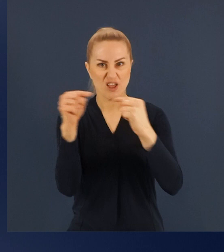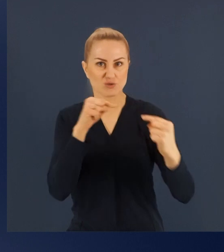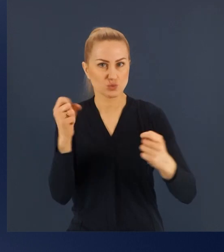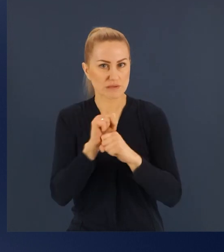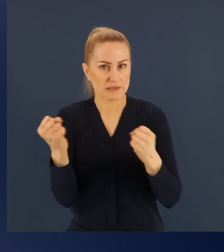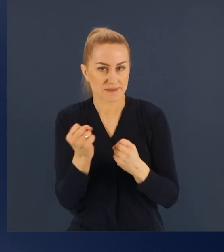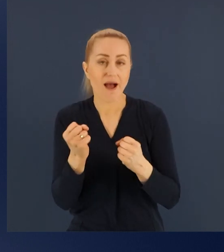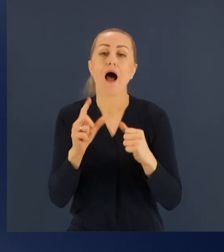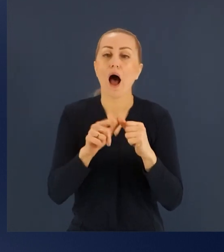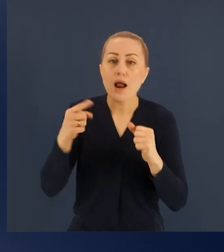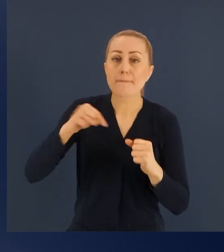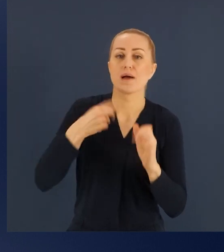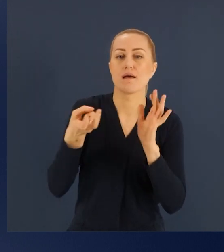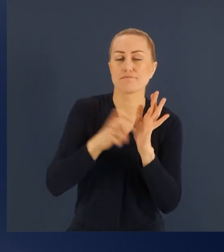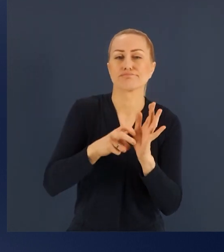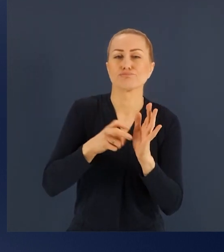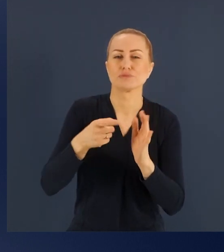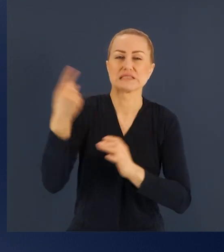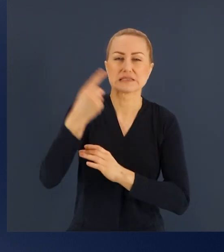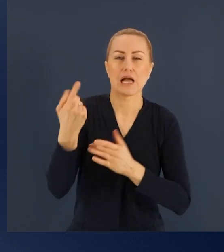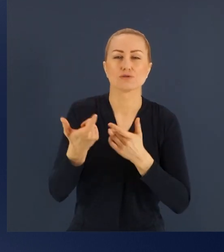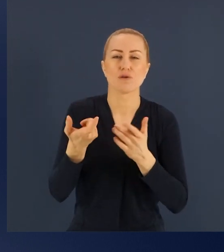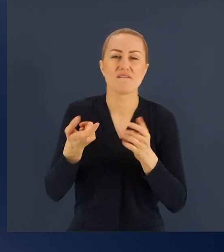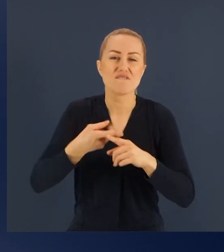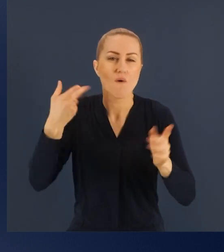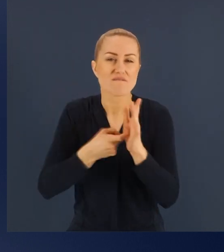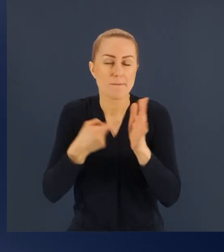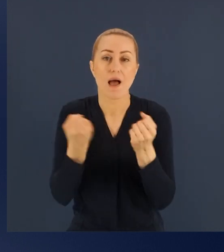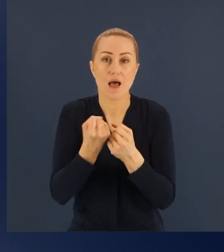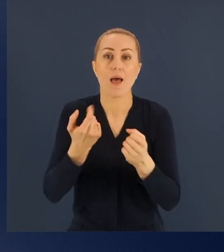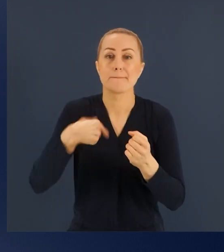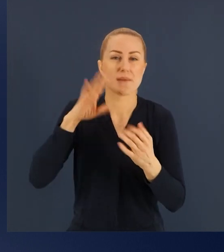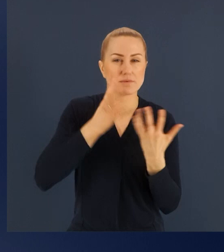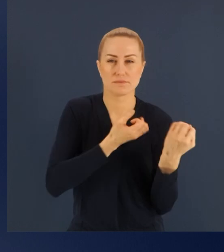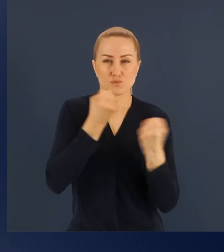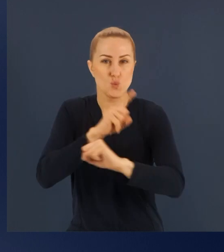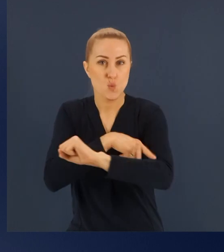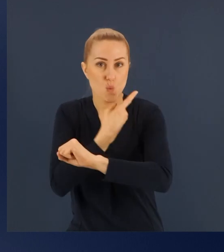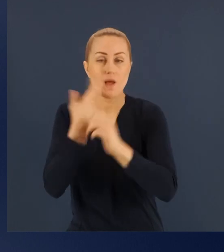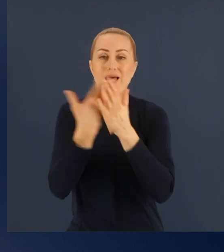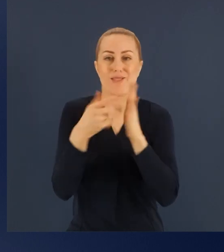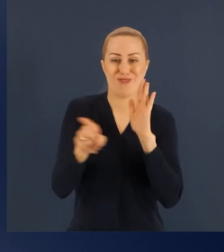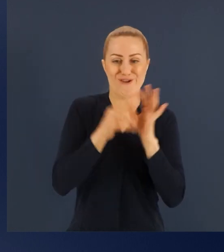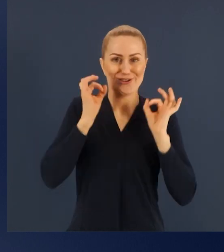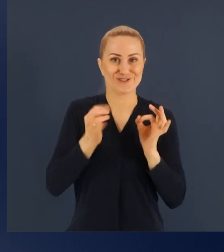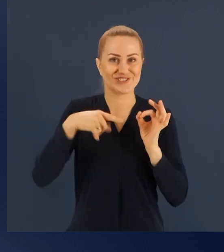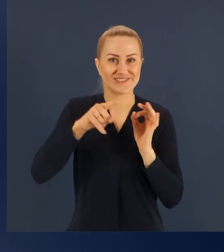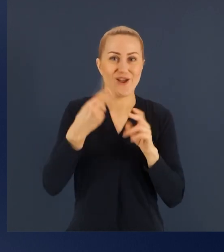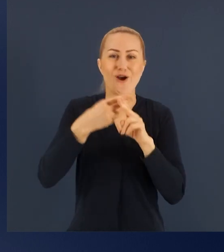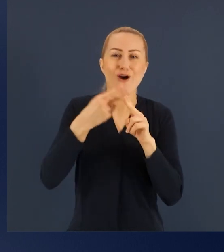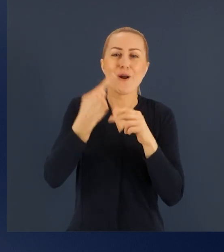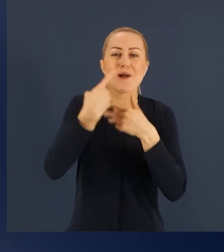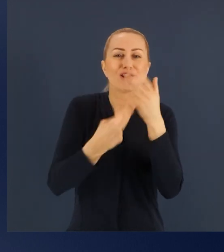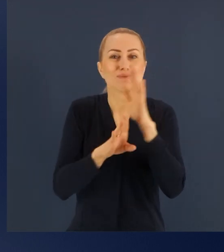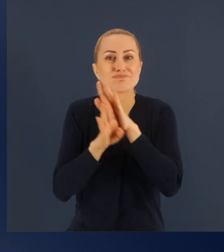ten wzrost zachorowań w Polsce nie jest ogromny, tylko właśnie liczba tych zachorowań, choć nie mała, to jednak